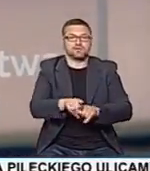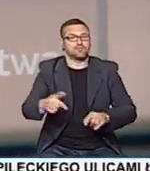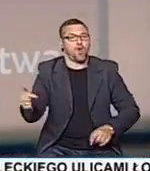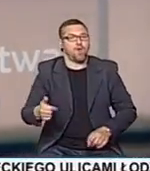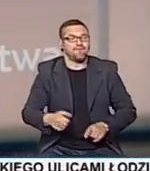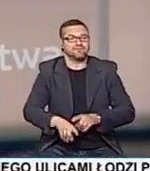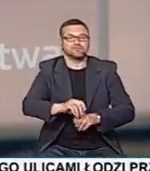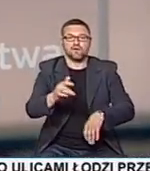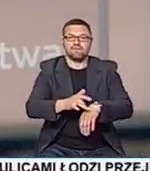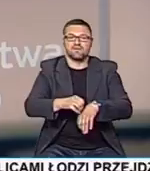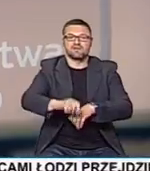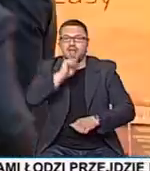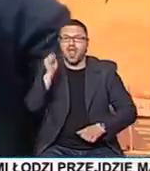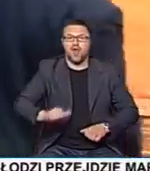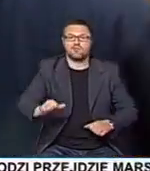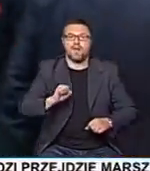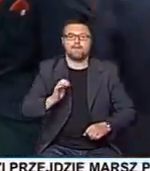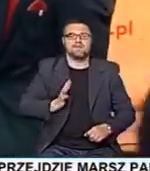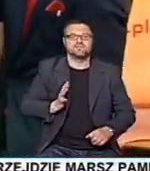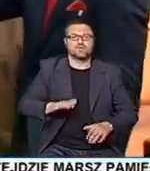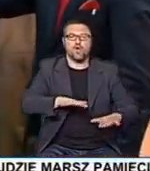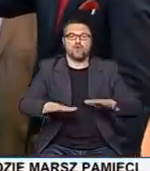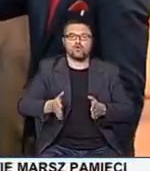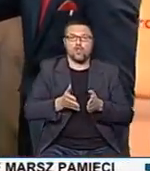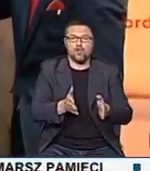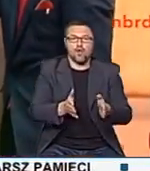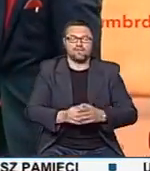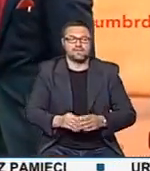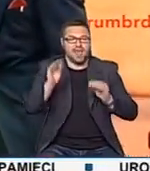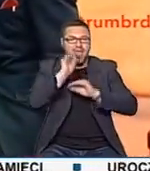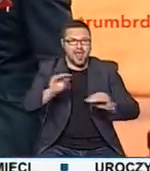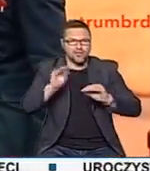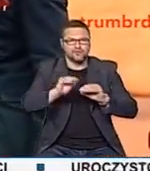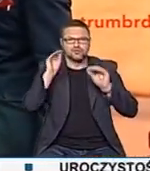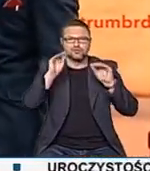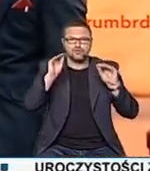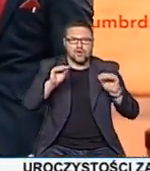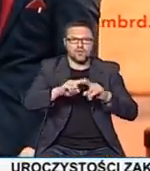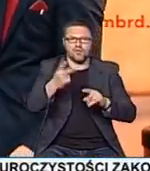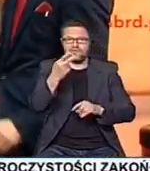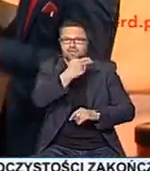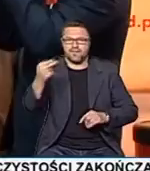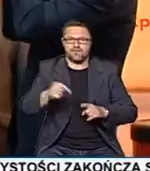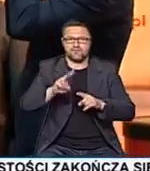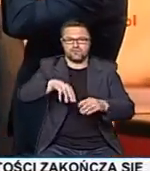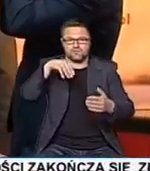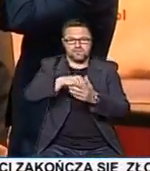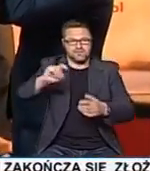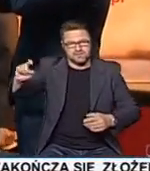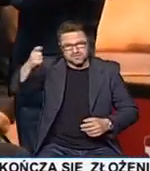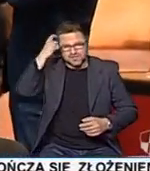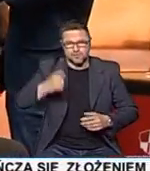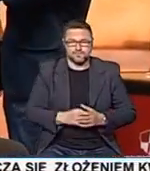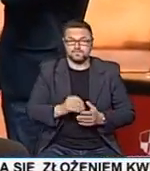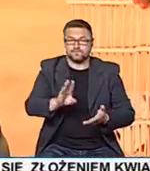zobowiązania wynikające z Europejskiej Karty Bezpieczeństwa Ruchu Drogowego. Edukacja i szkolenia to dwa obszary, na których skupia się Centrum.